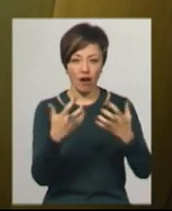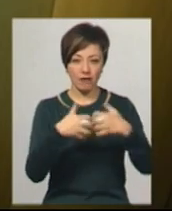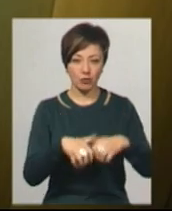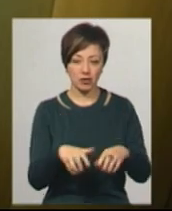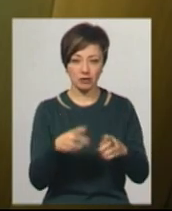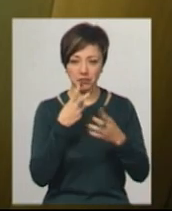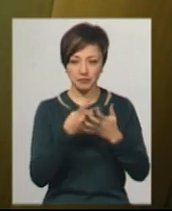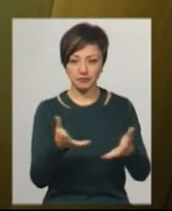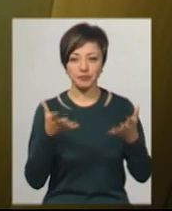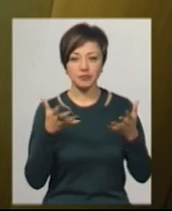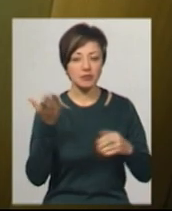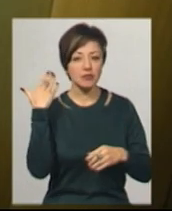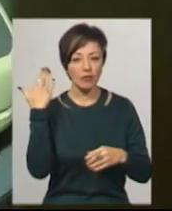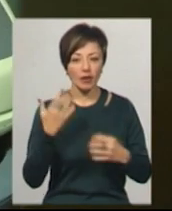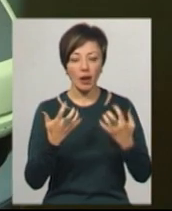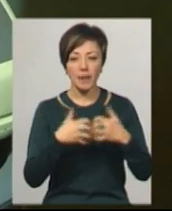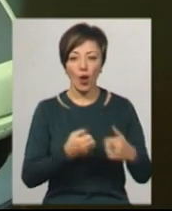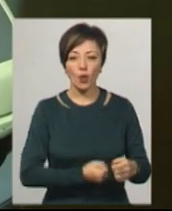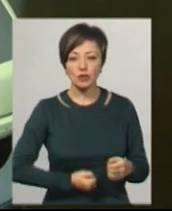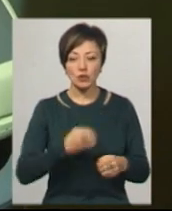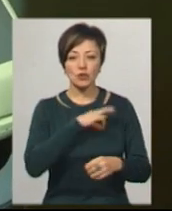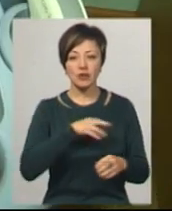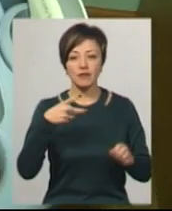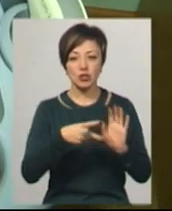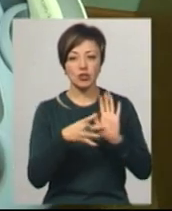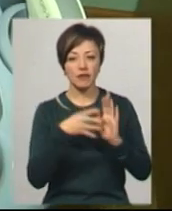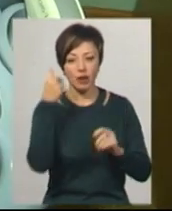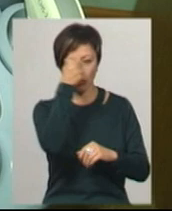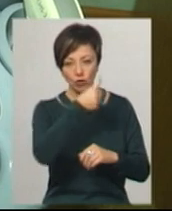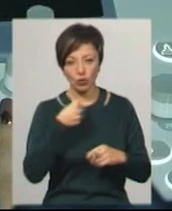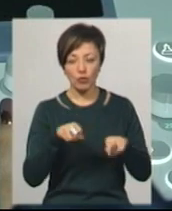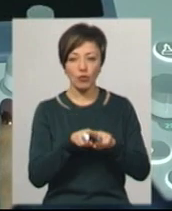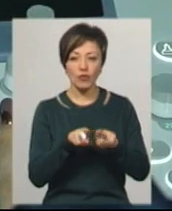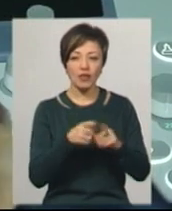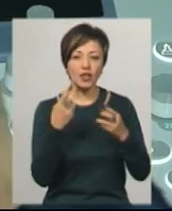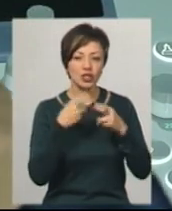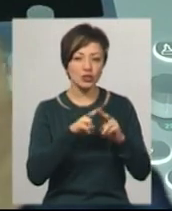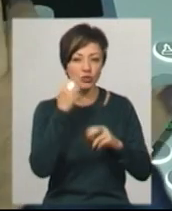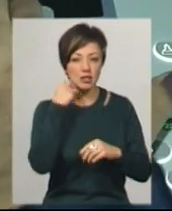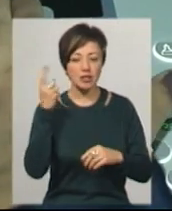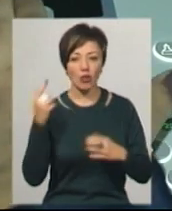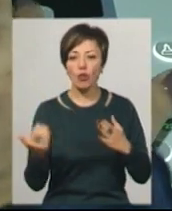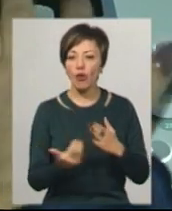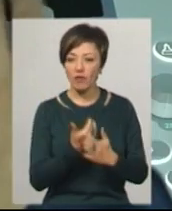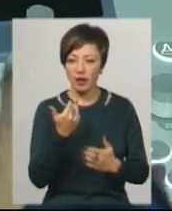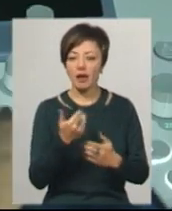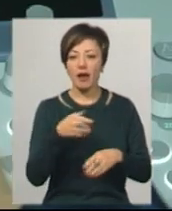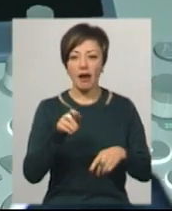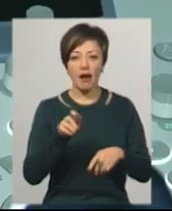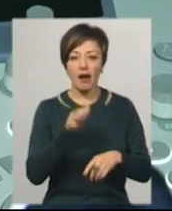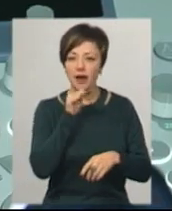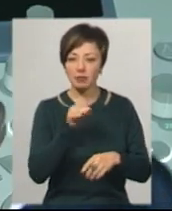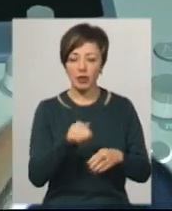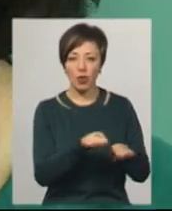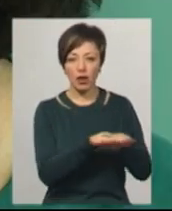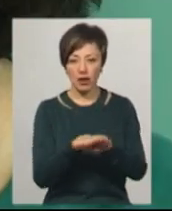Попереднім апаратом ультразвукового дослідження користувалися з 2009 року. Він був технічно застарілим – новий експертного класу. Про це розповіла